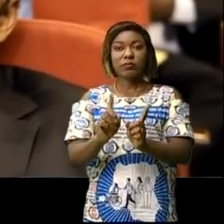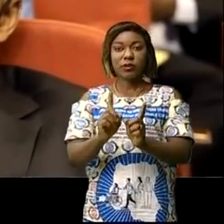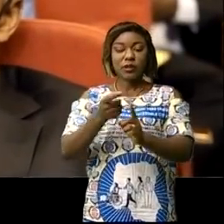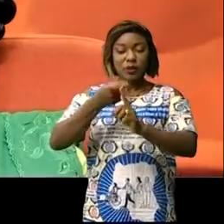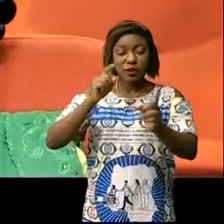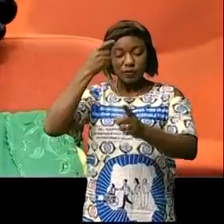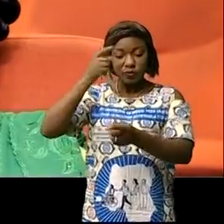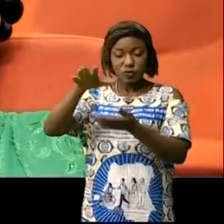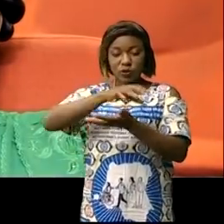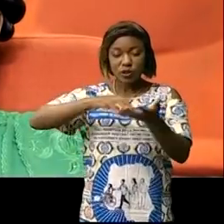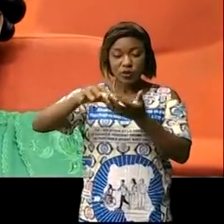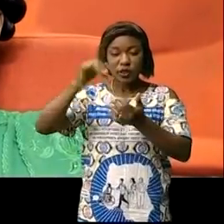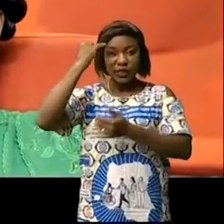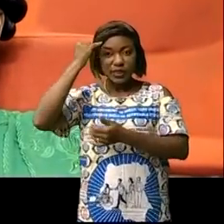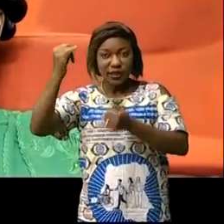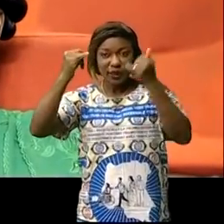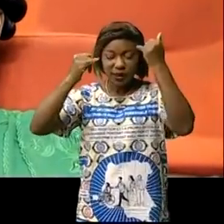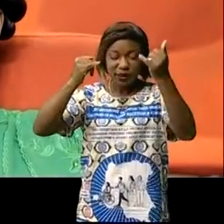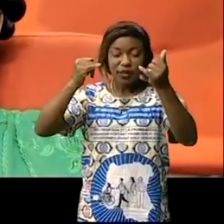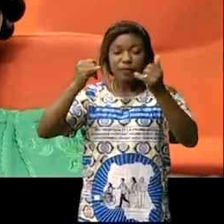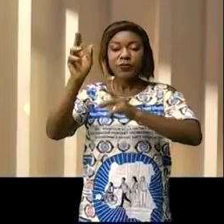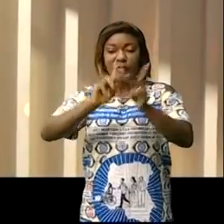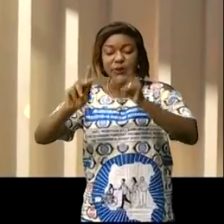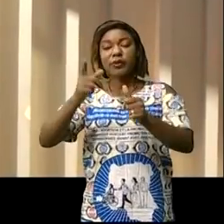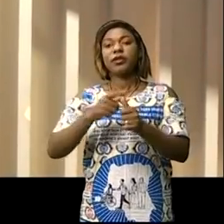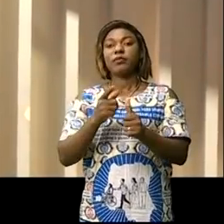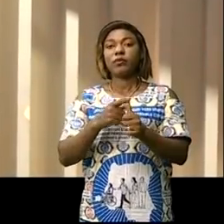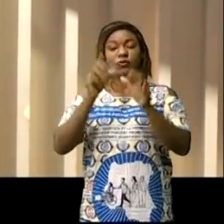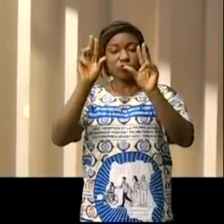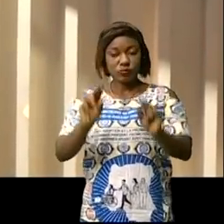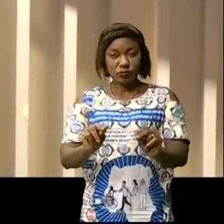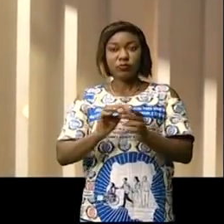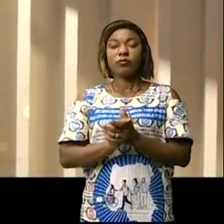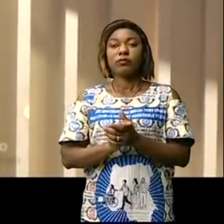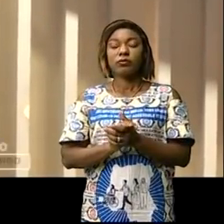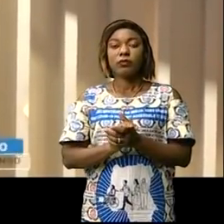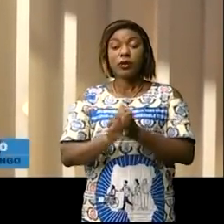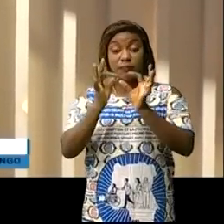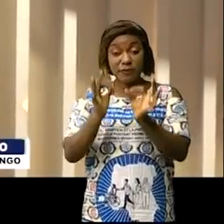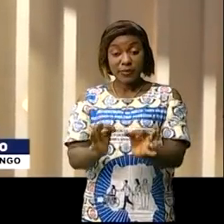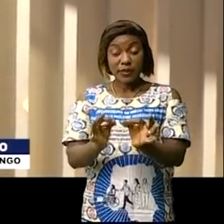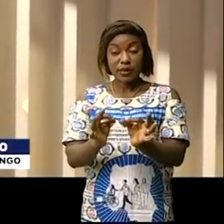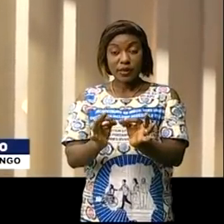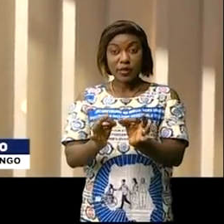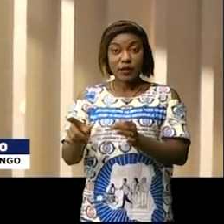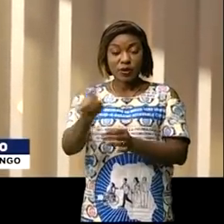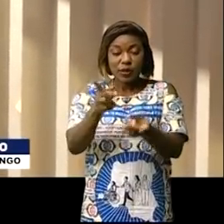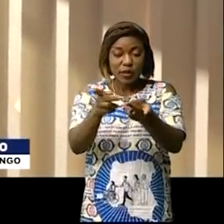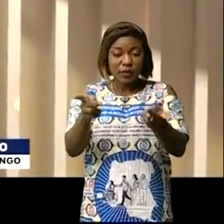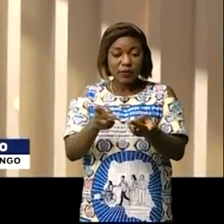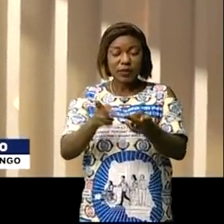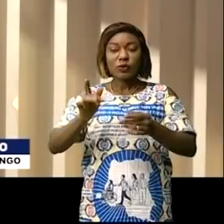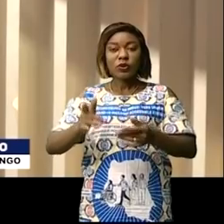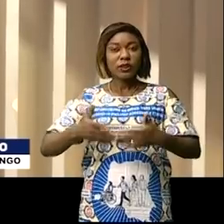nuire à l'idéal du peuple d'abord. En effet, il n'y a pas de place pour